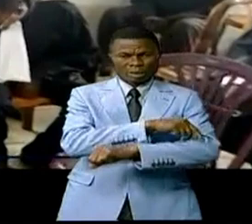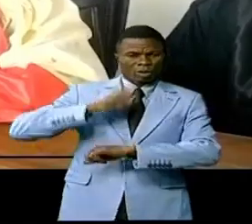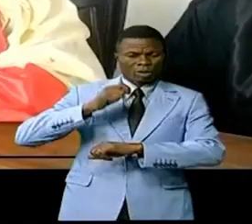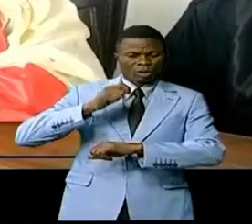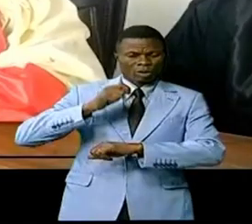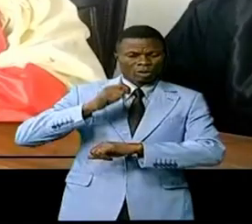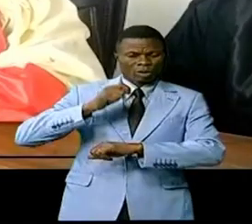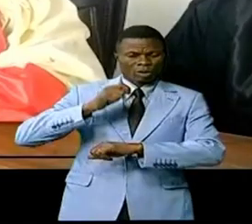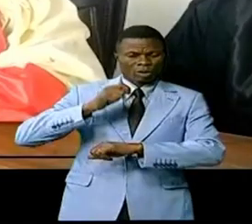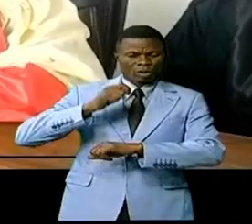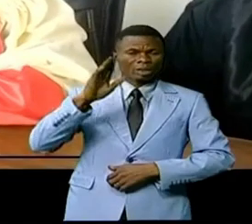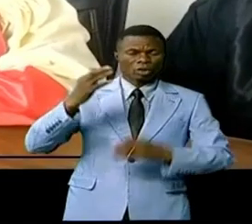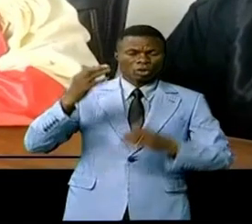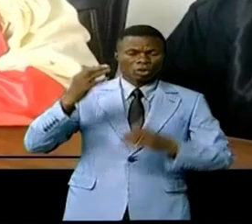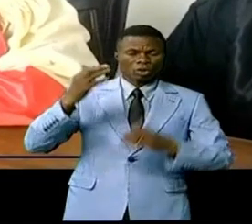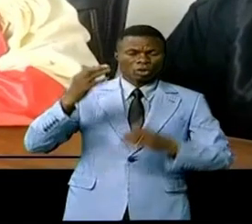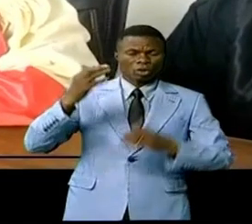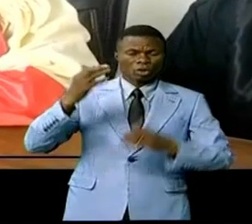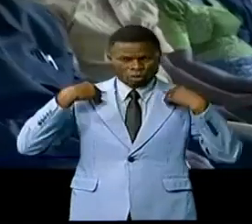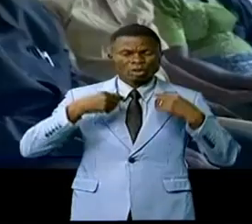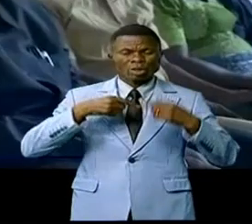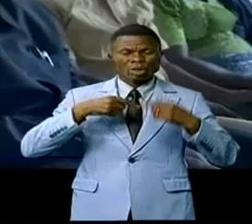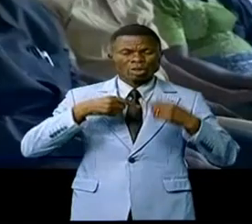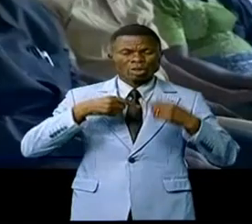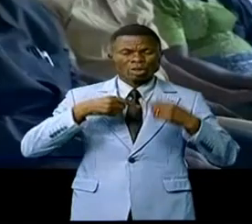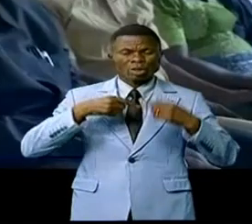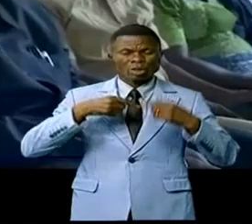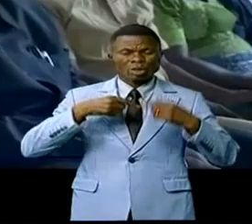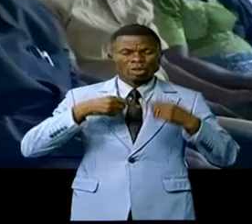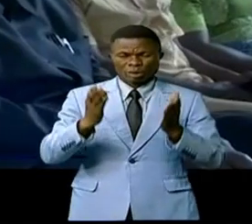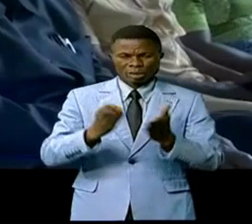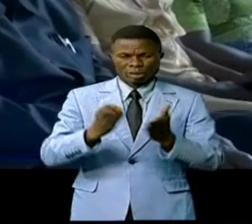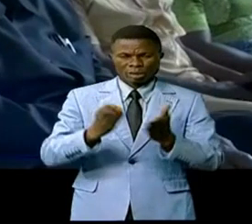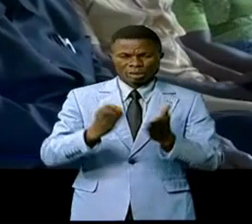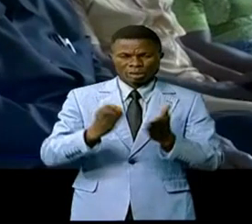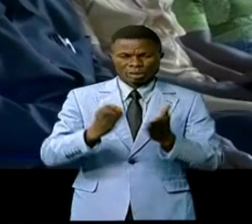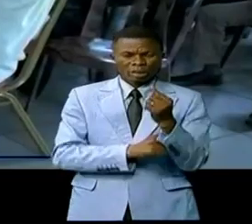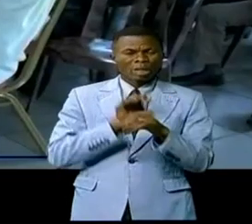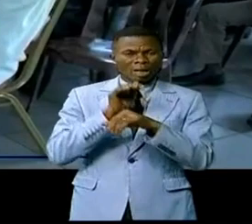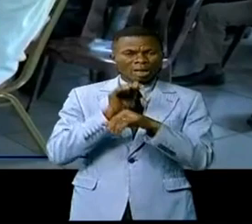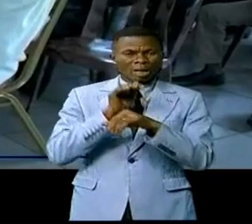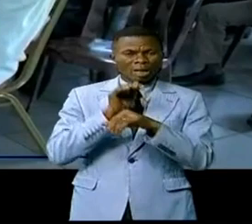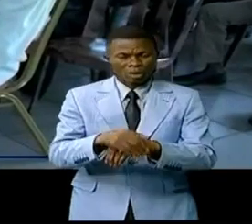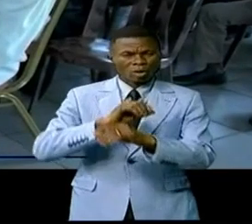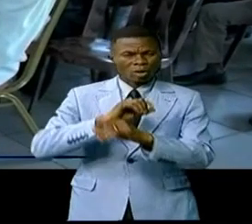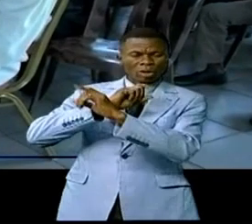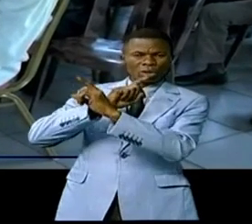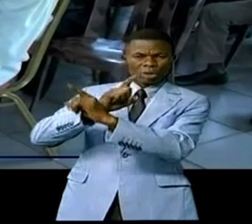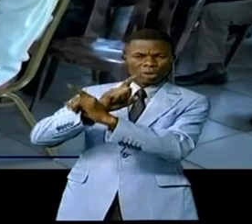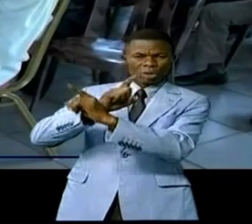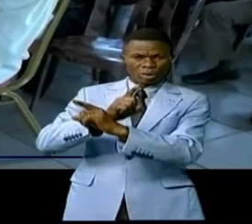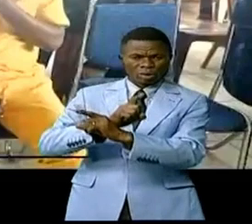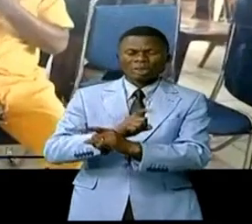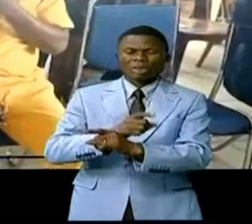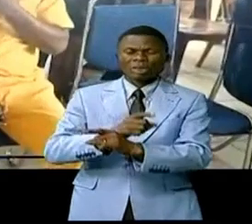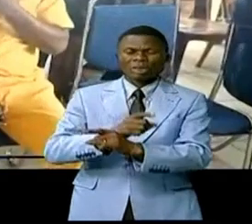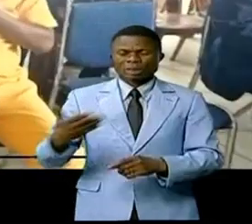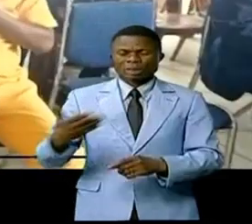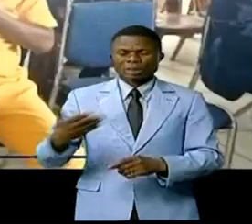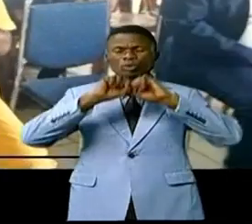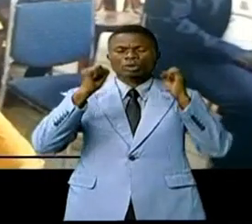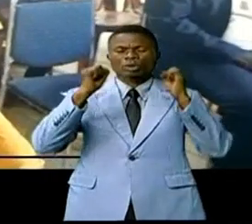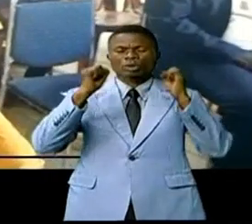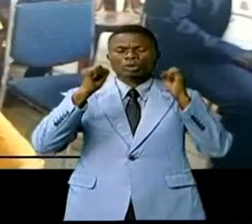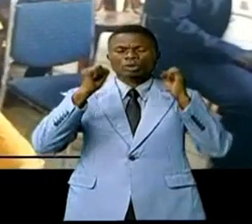procureur, Benza Loussala, a d'entrée déjà invité le personnel de son ressort à s'impliquer dans la préservation de valeurs essentielles de la société.